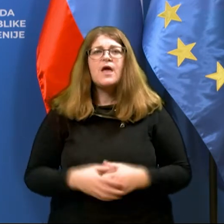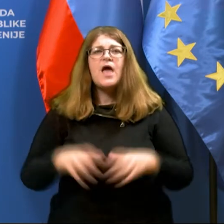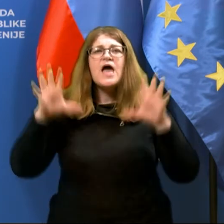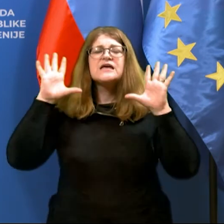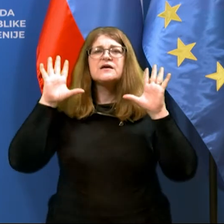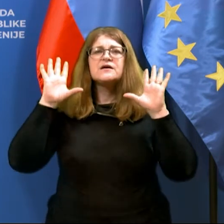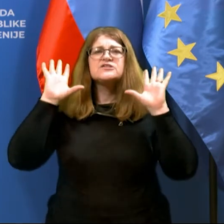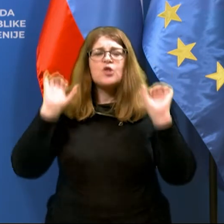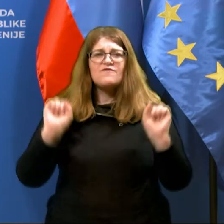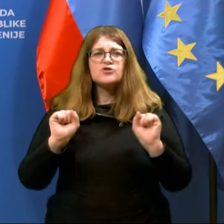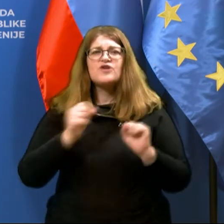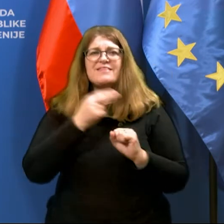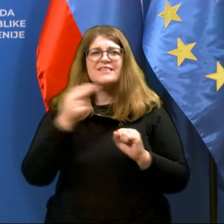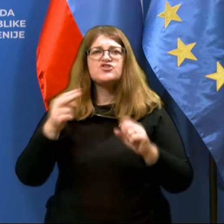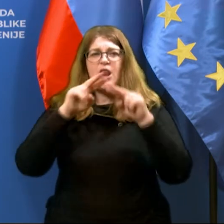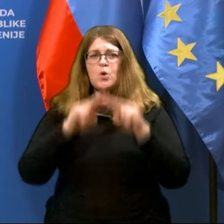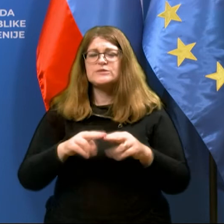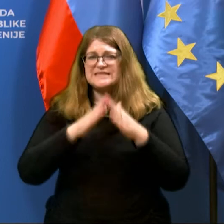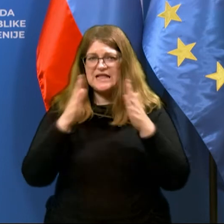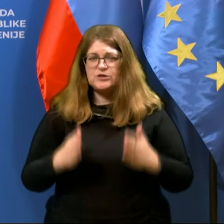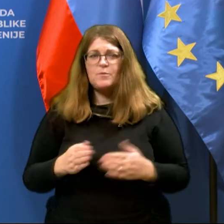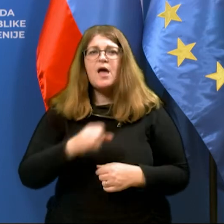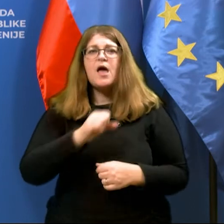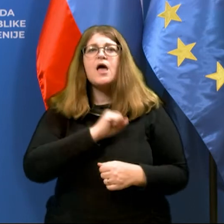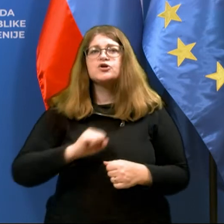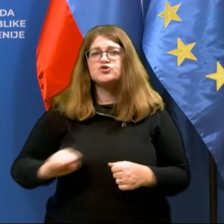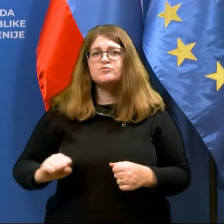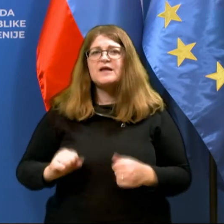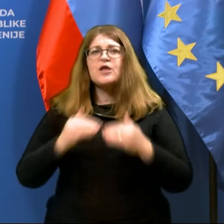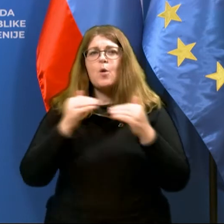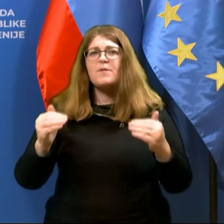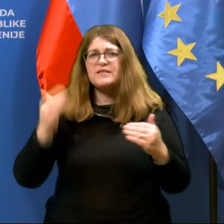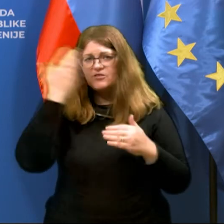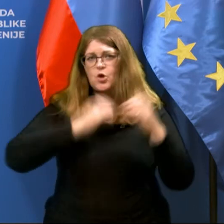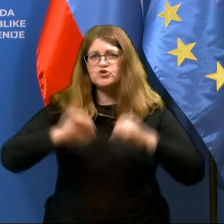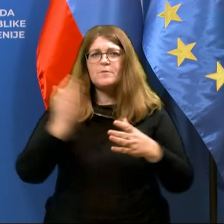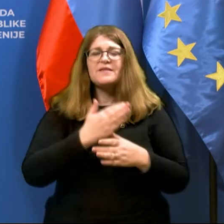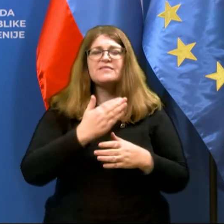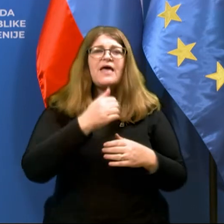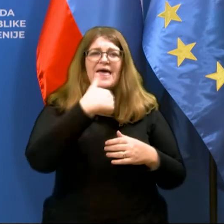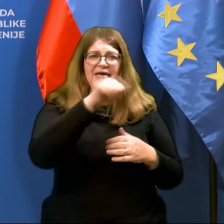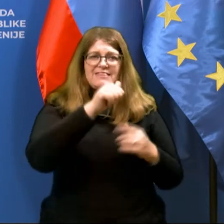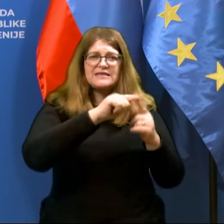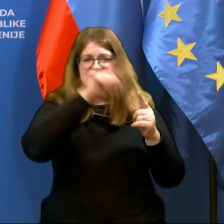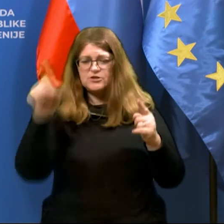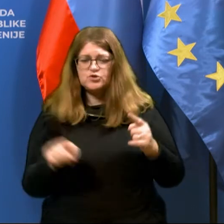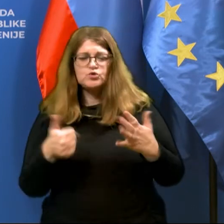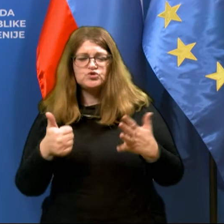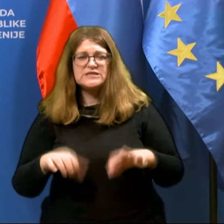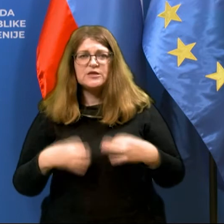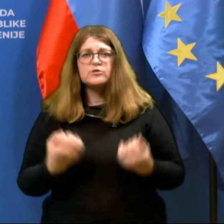načelo ostani doma, torej podobno, kot sem že povedal. V Španiji velja omejitev nočnega givanja med 23. uro zjutraj.